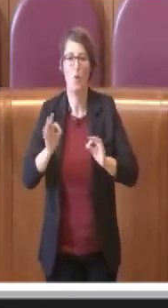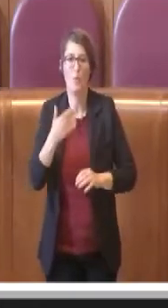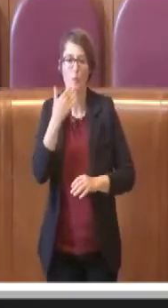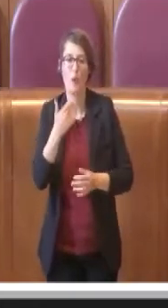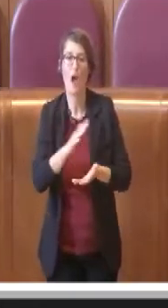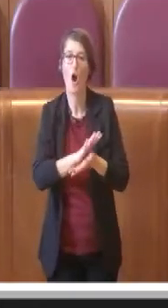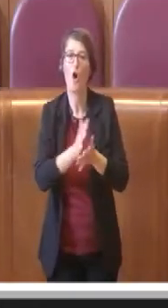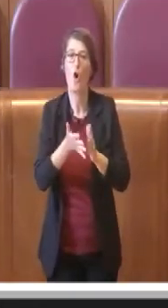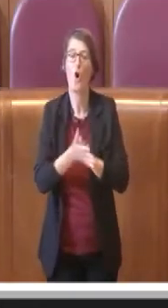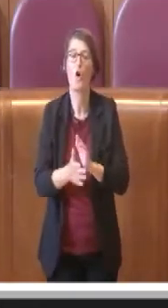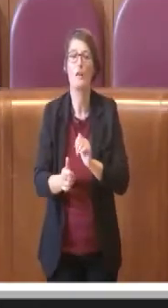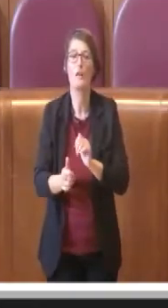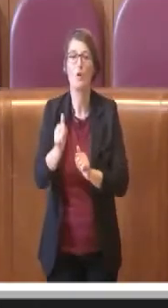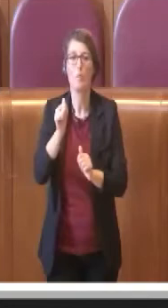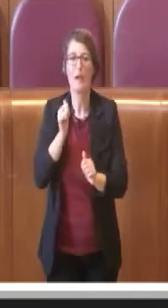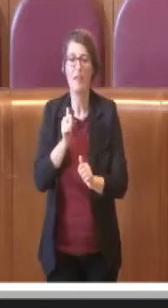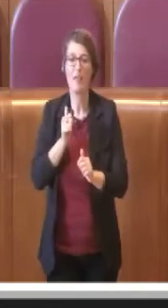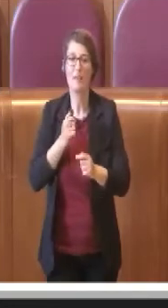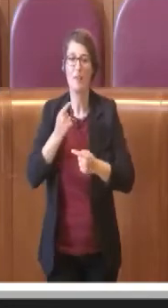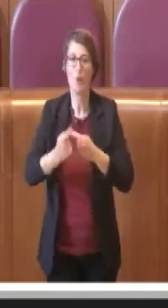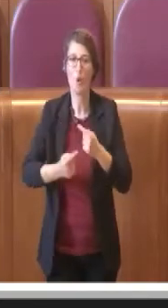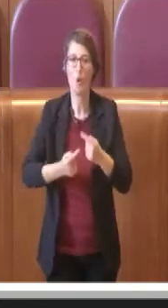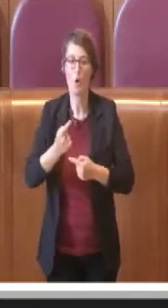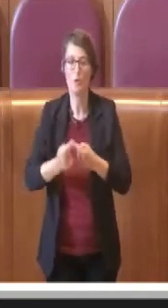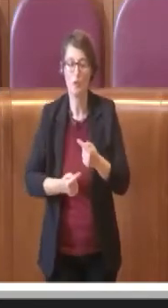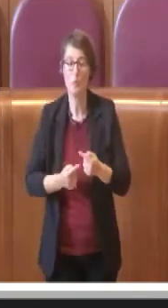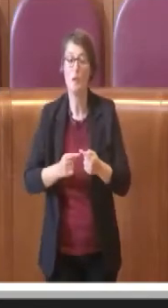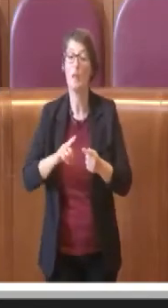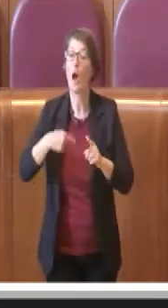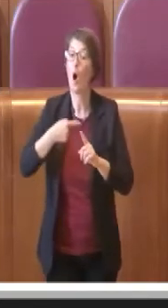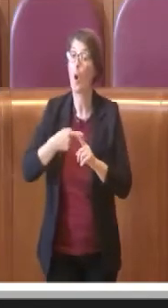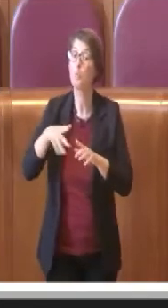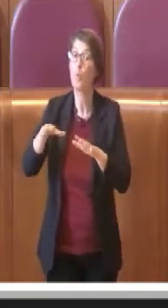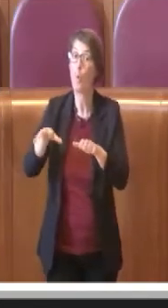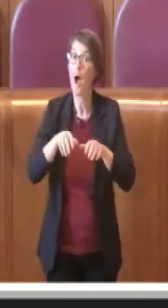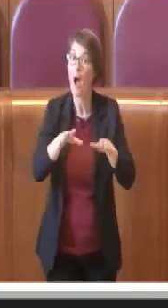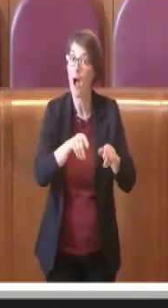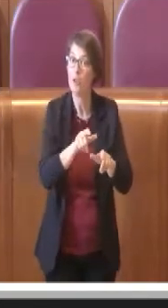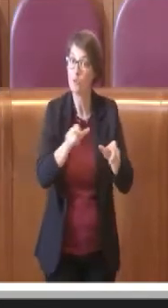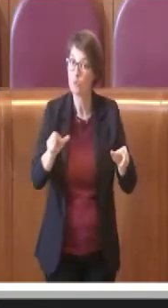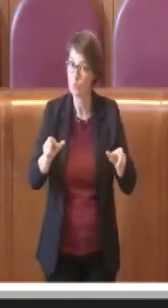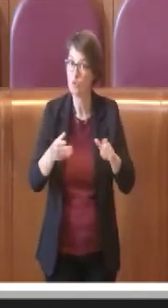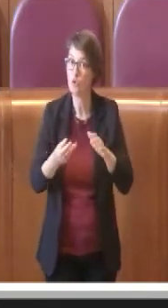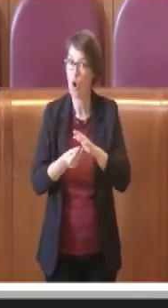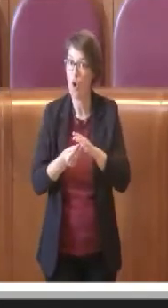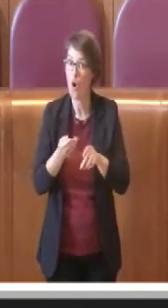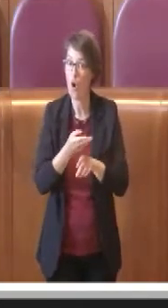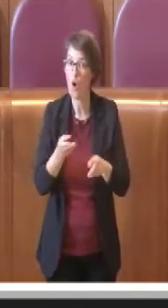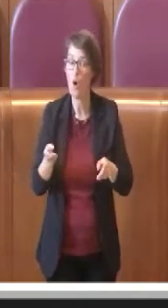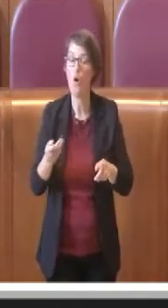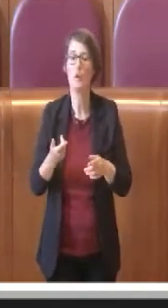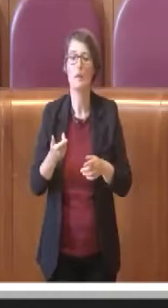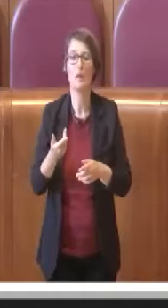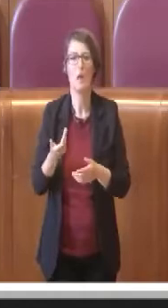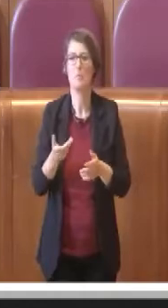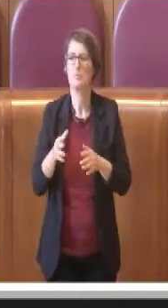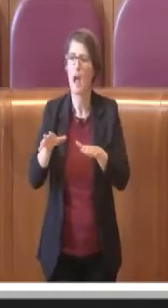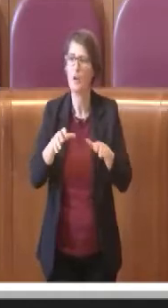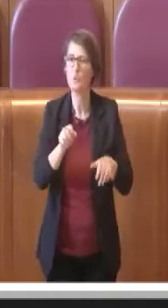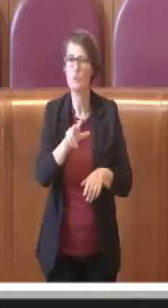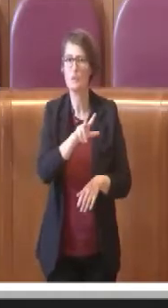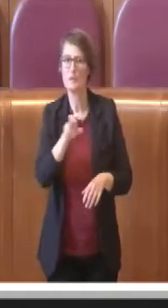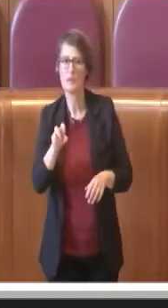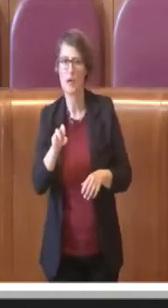continuità e nonostante con questi ordini abbiamo iniziato ad assumere. Ci sono state 600 assuzioni tra autisti e